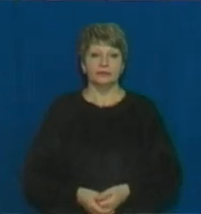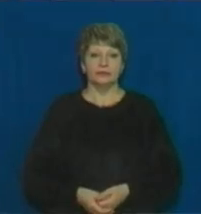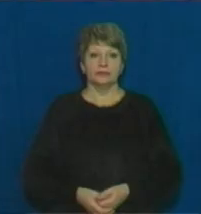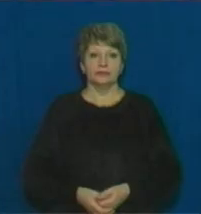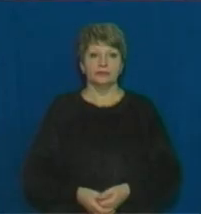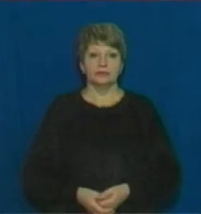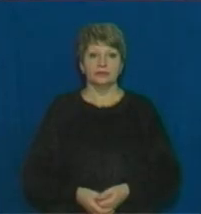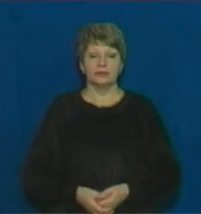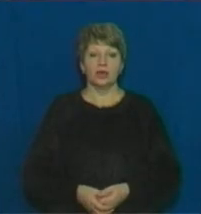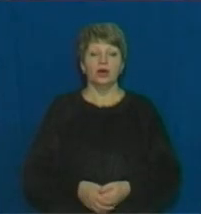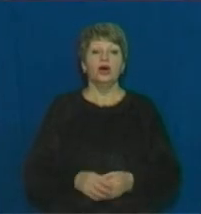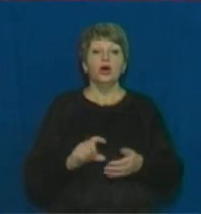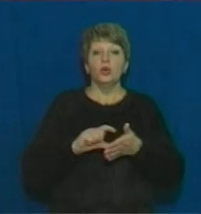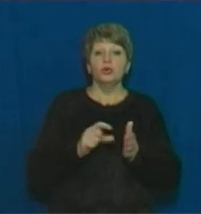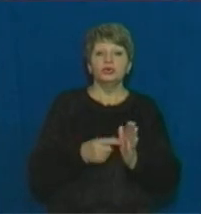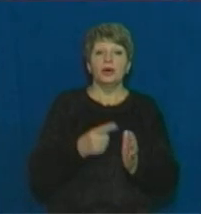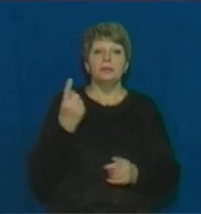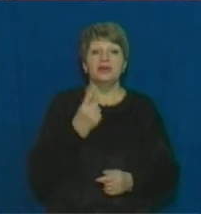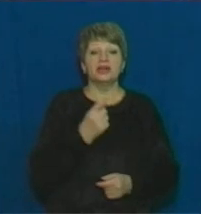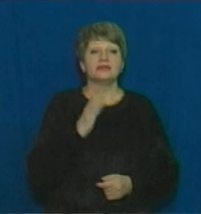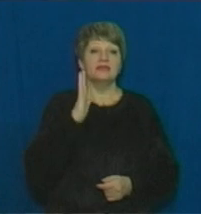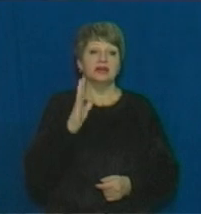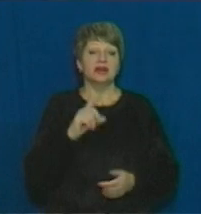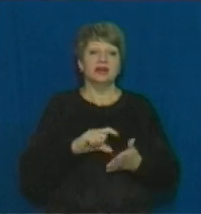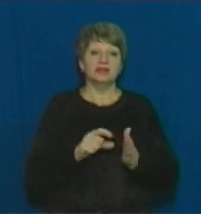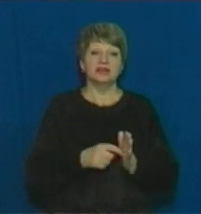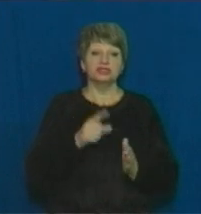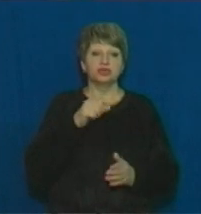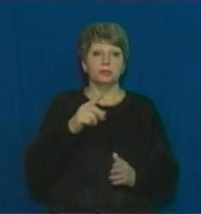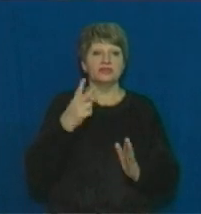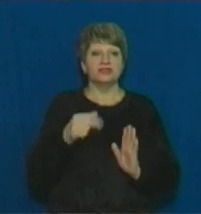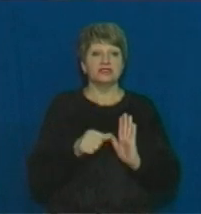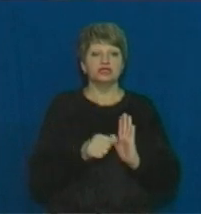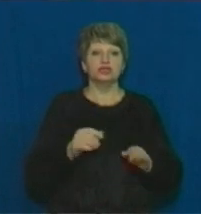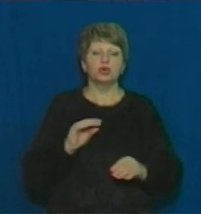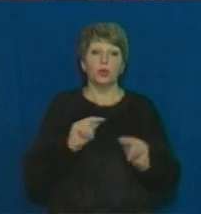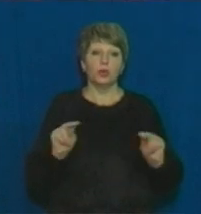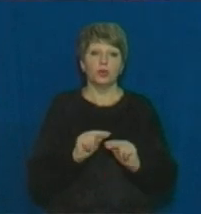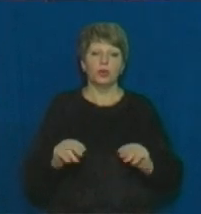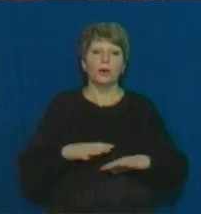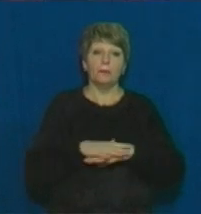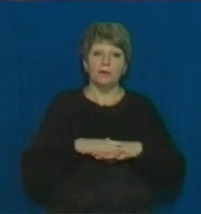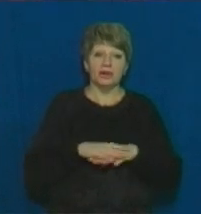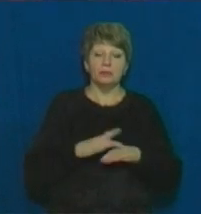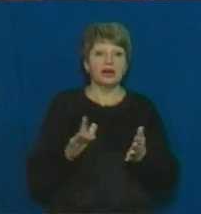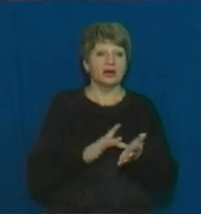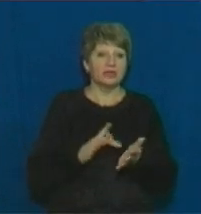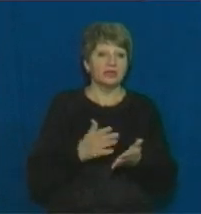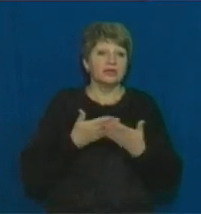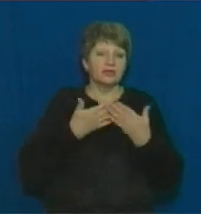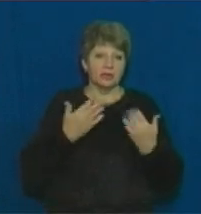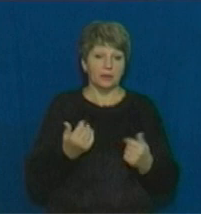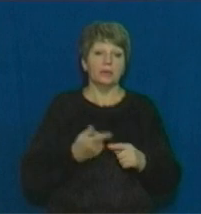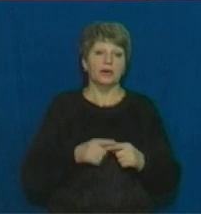овочі. В учнів першого В-класу Черкаської загальноосвітній школи номер 26 – урок математики. Підручники школярам не надійшли,